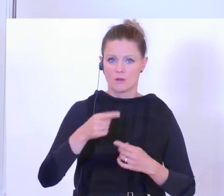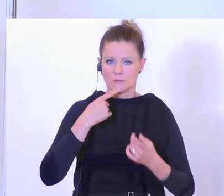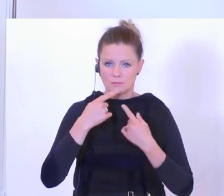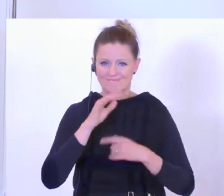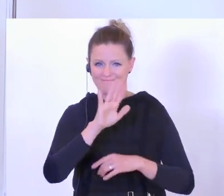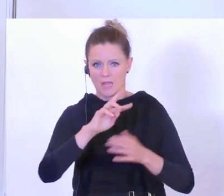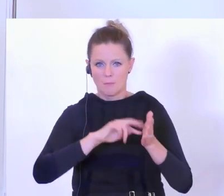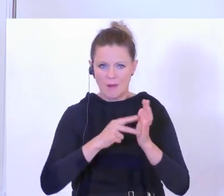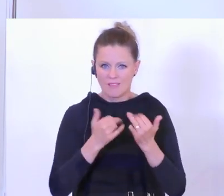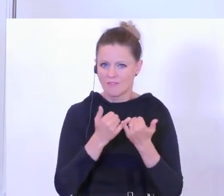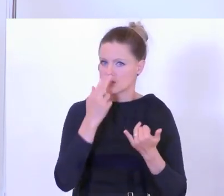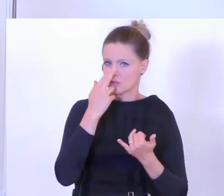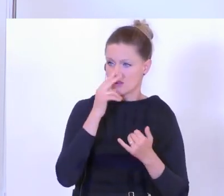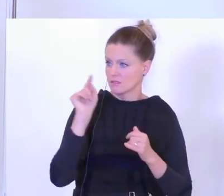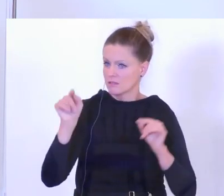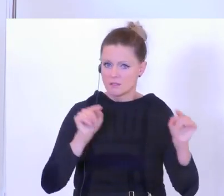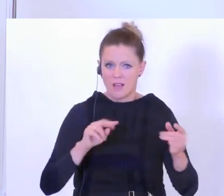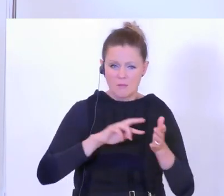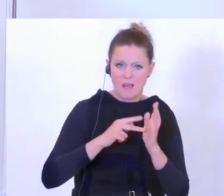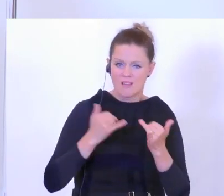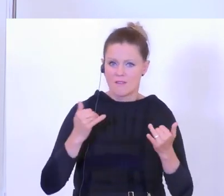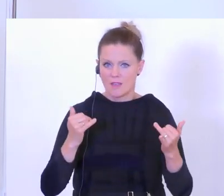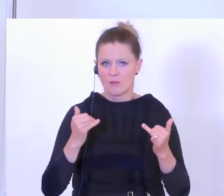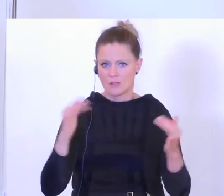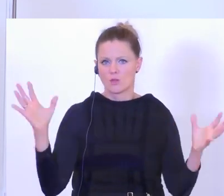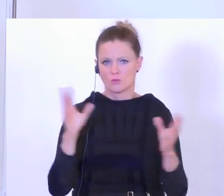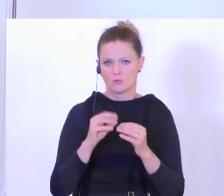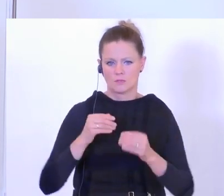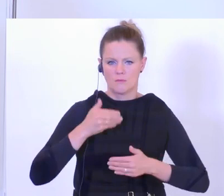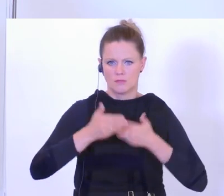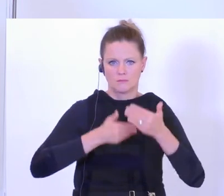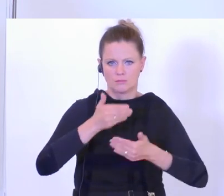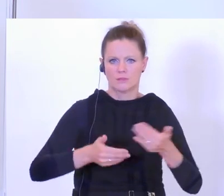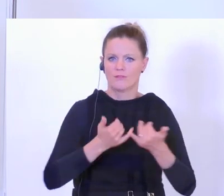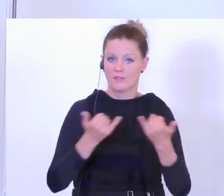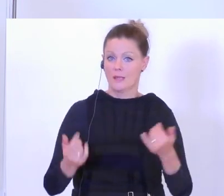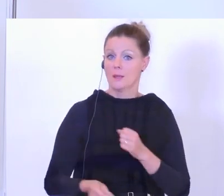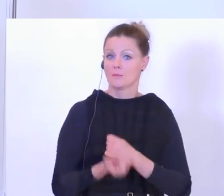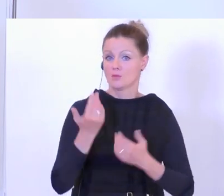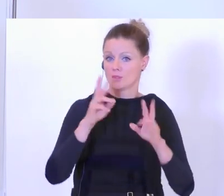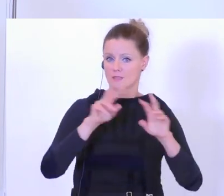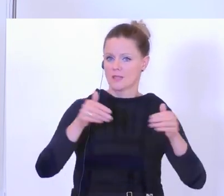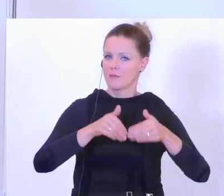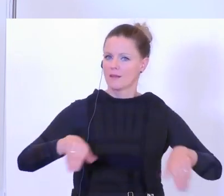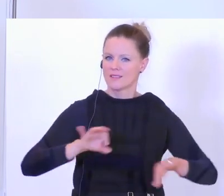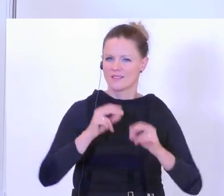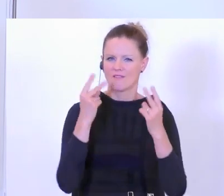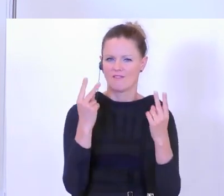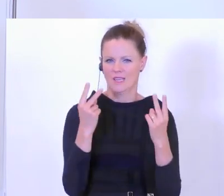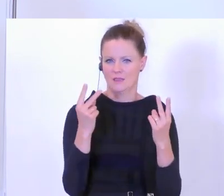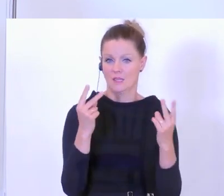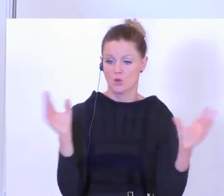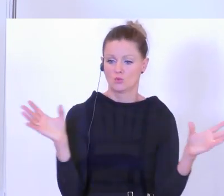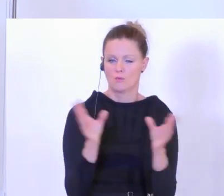sie es anlegen werden, welche Pläne sie haben, um dann eben zu einem gemeinsamen Vorgehen zu kommen. Weil gerade das Thema Grenze ja wichtig ist, gemeinsam